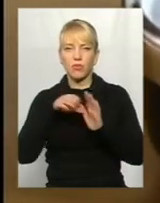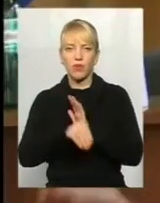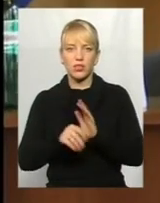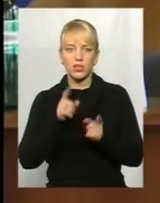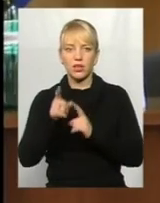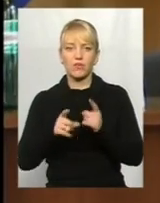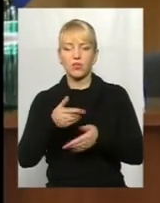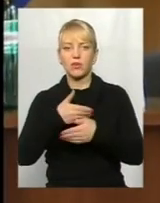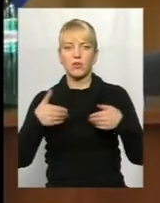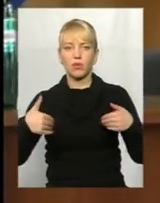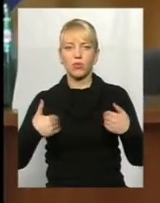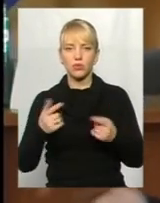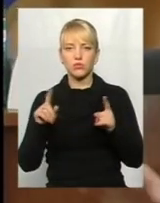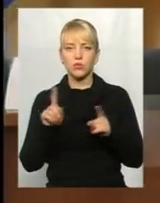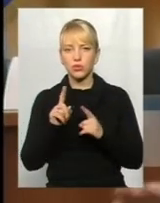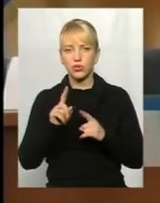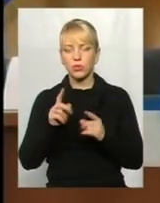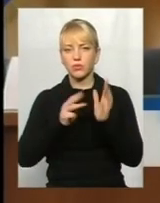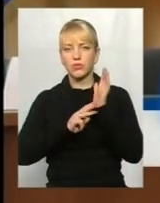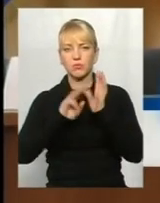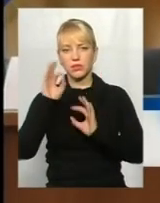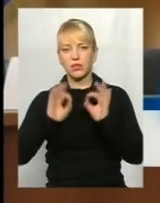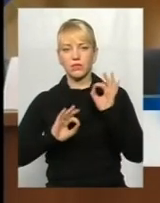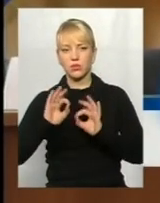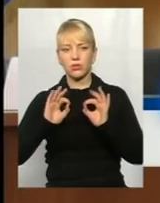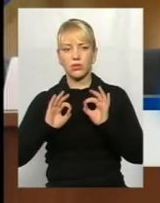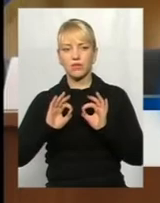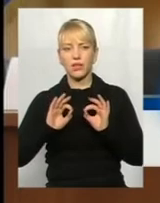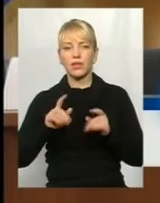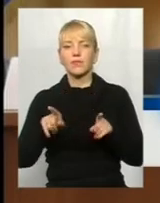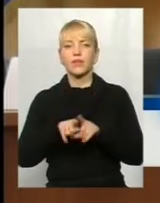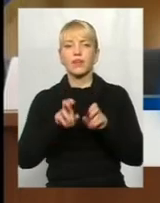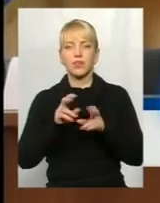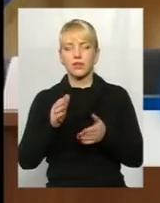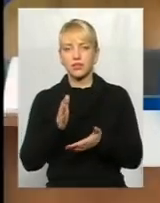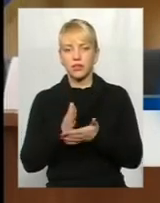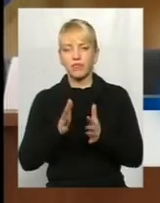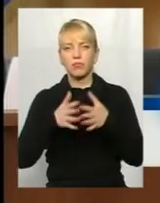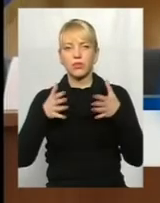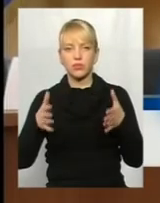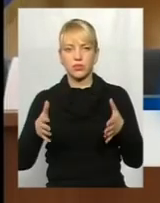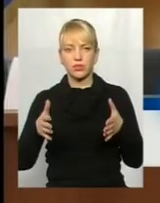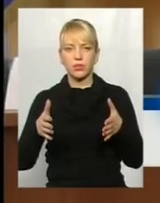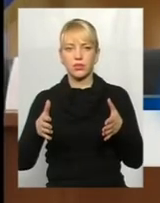Ми хочемо, щоб 80% так, як є в більшості